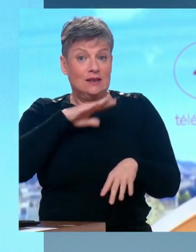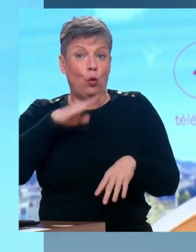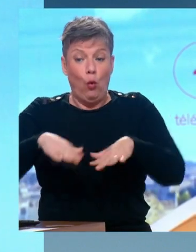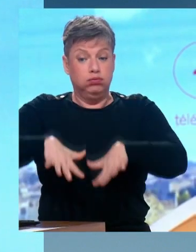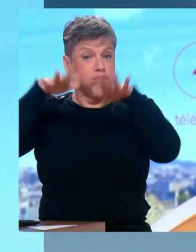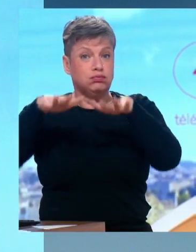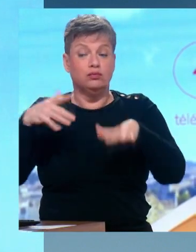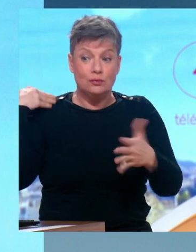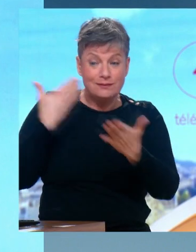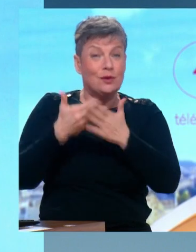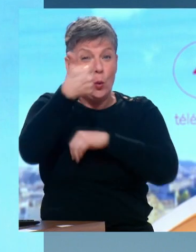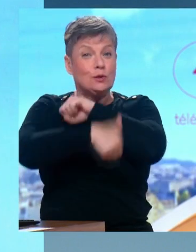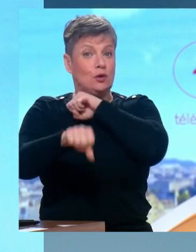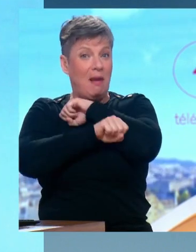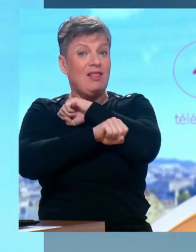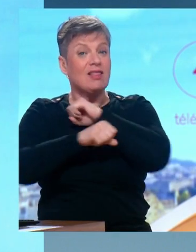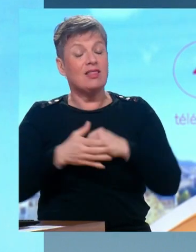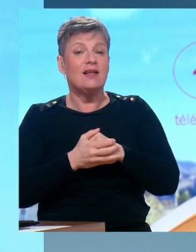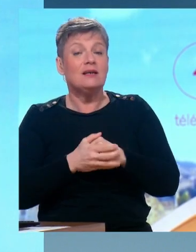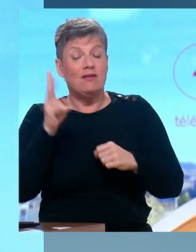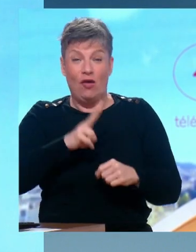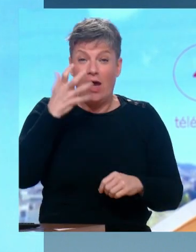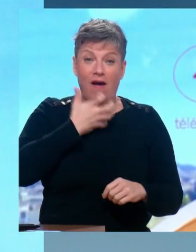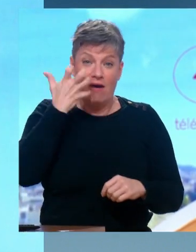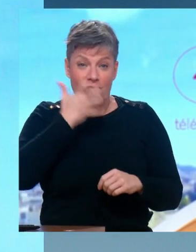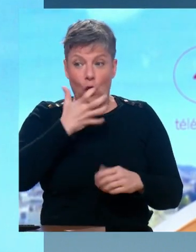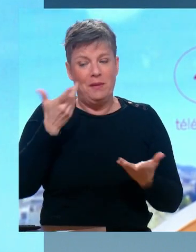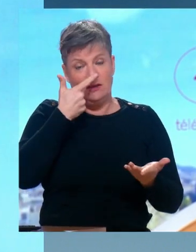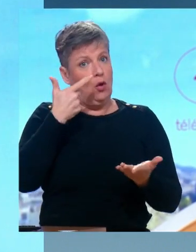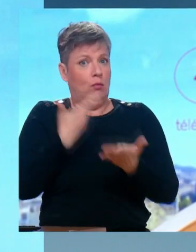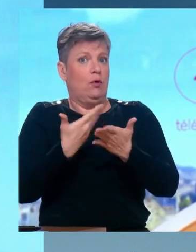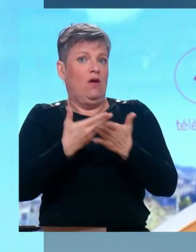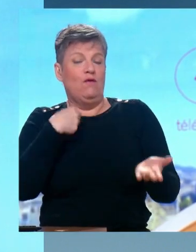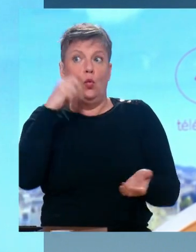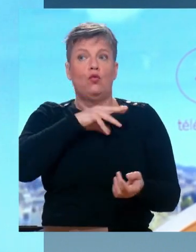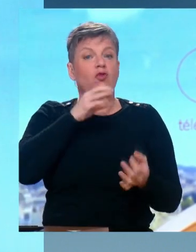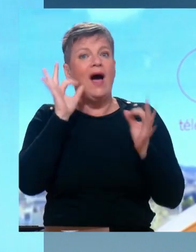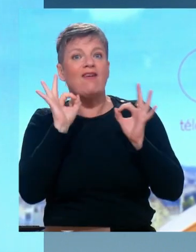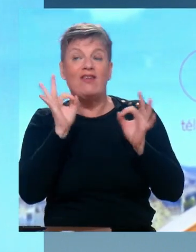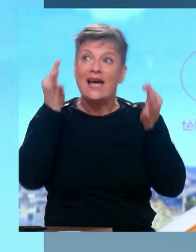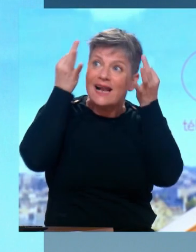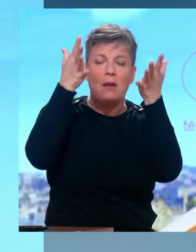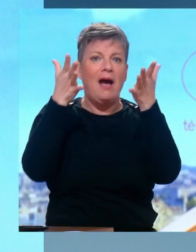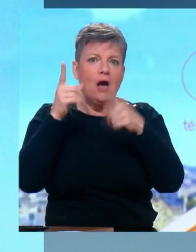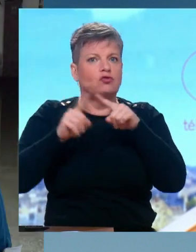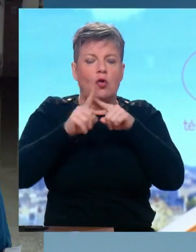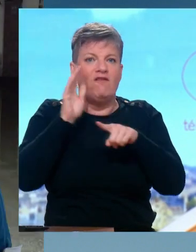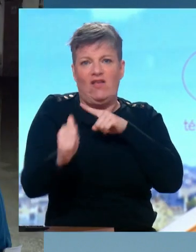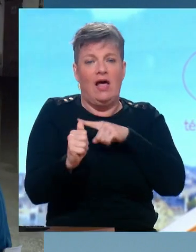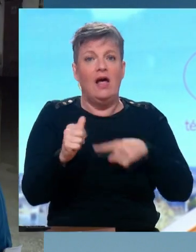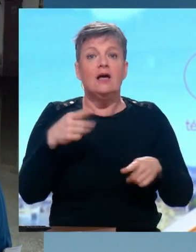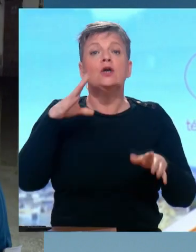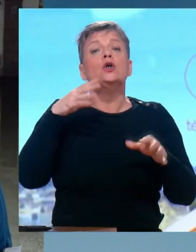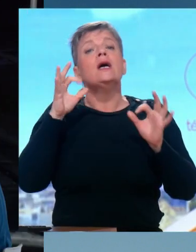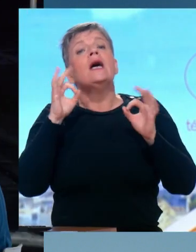depuis une semaine maintenant. C'est terrible, mais ça rappelle surtout l'urgence climatique. Comme nous le disent les experts du GIEC,